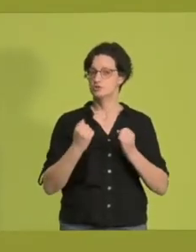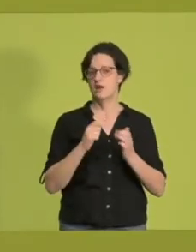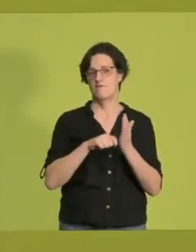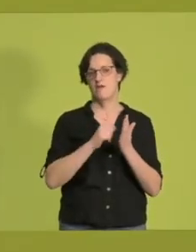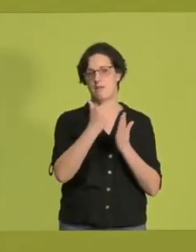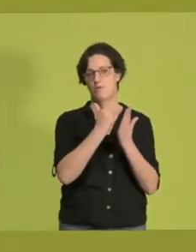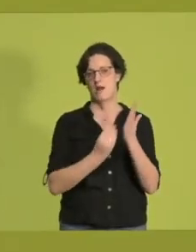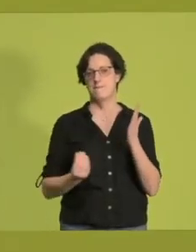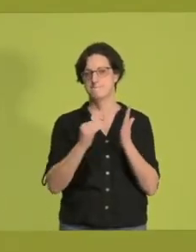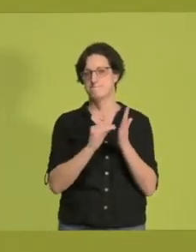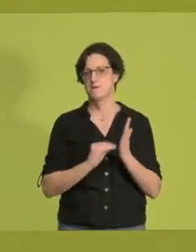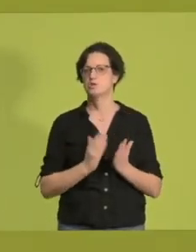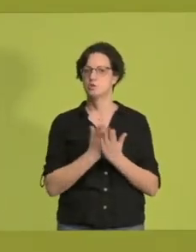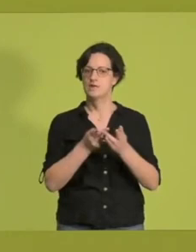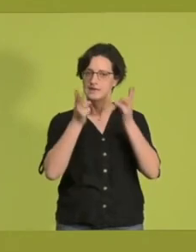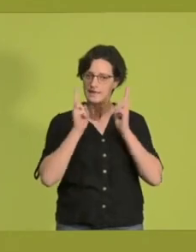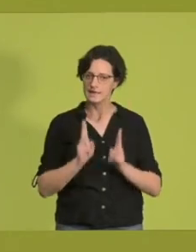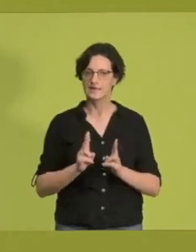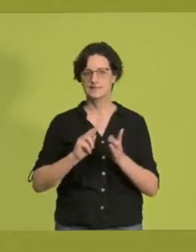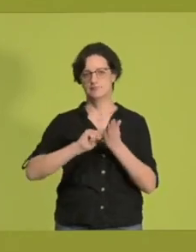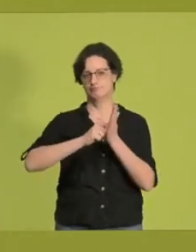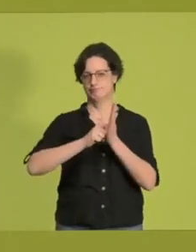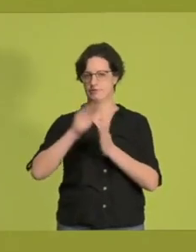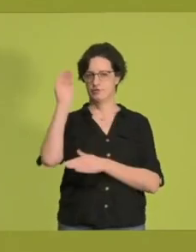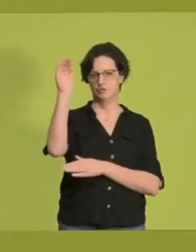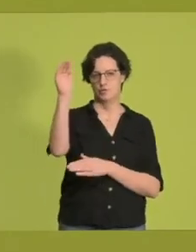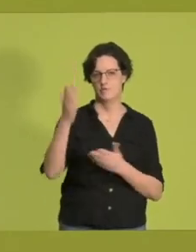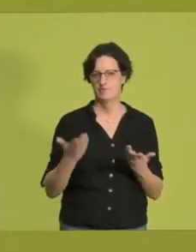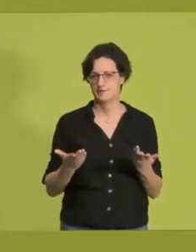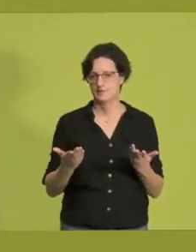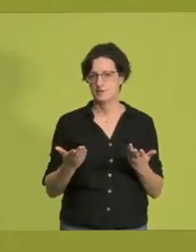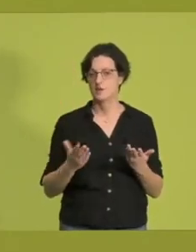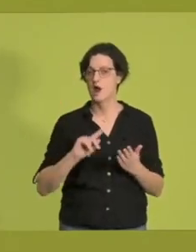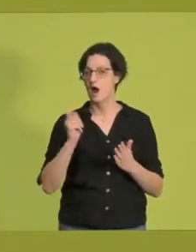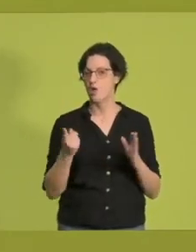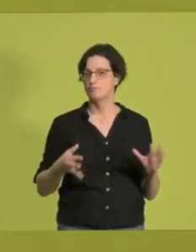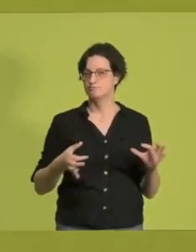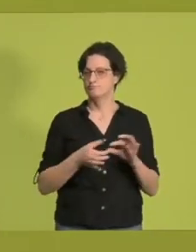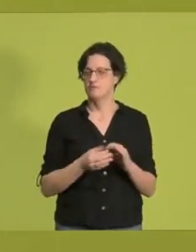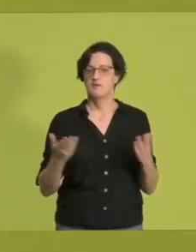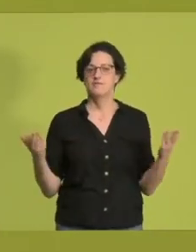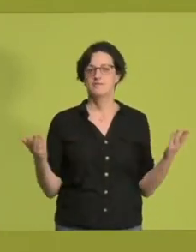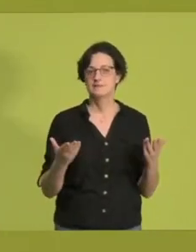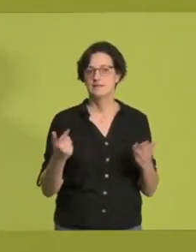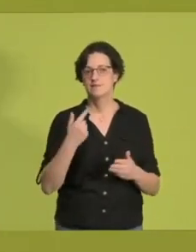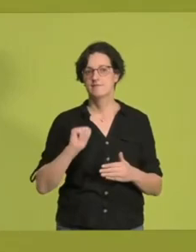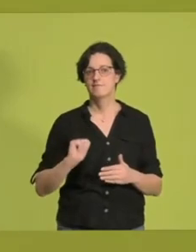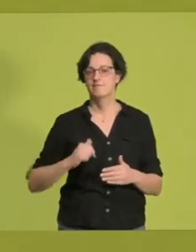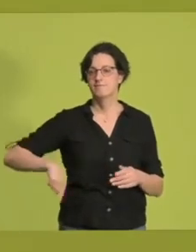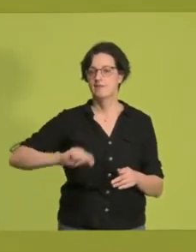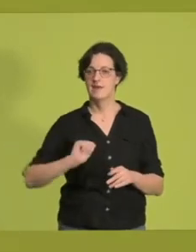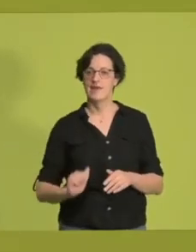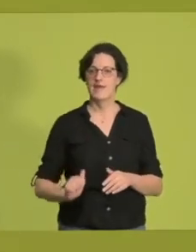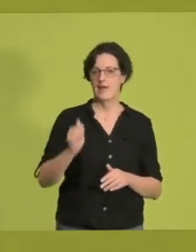für die Zukunft gestellt. Dazu gehört auch – und darüber freue ich mich sehr –, dass wir als erstes Flächenland mit